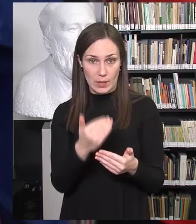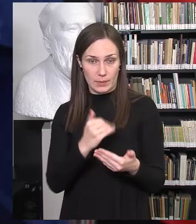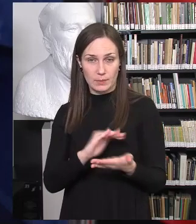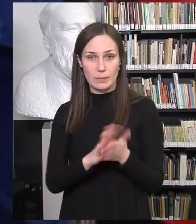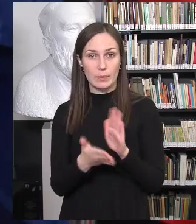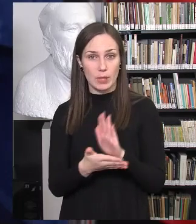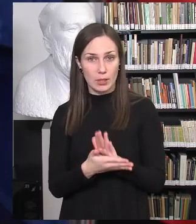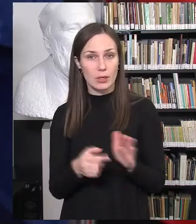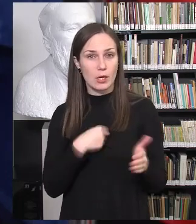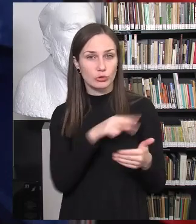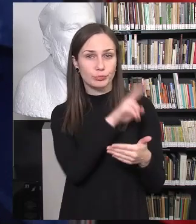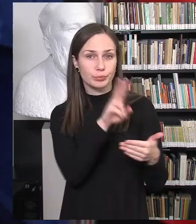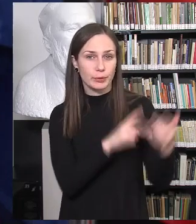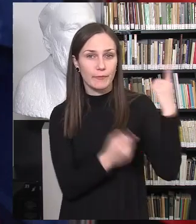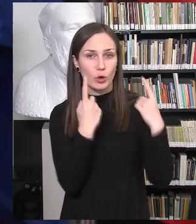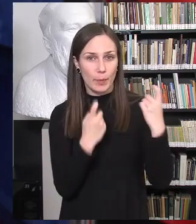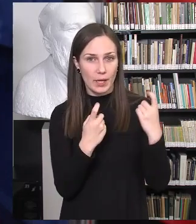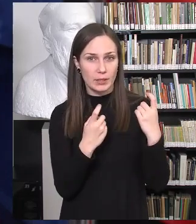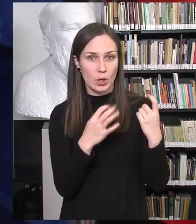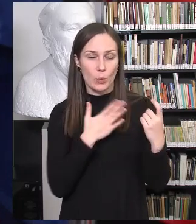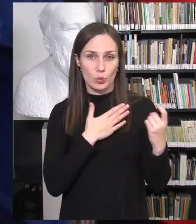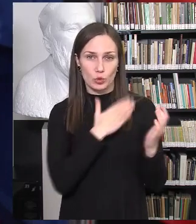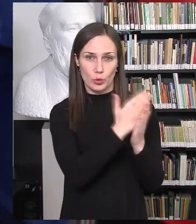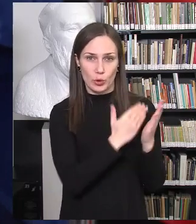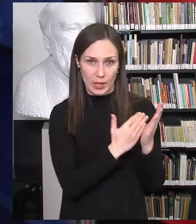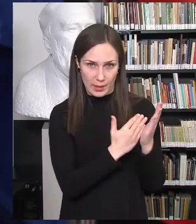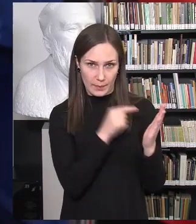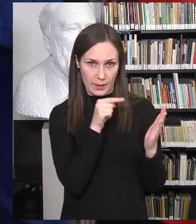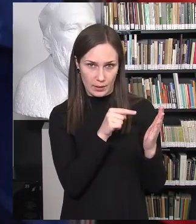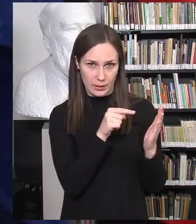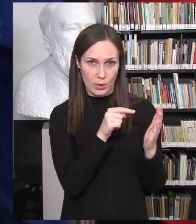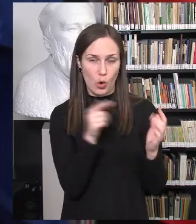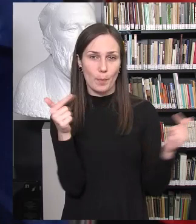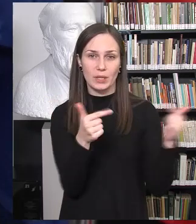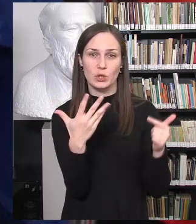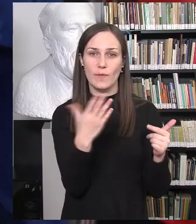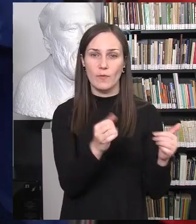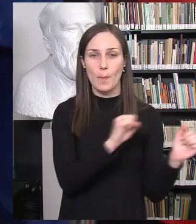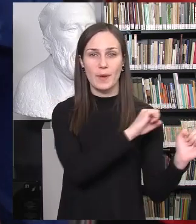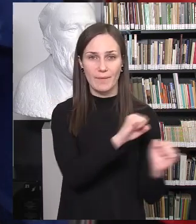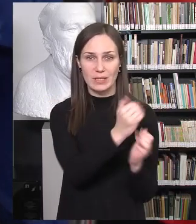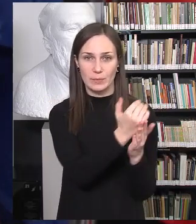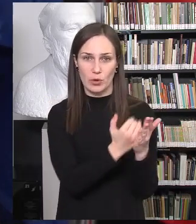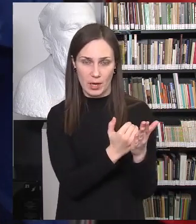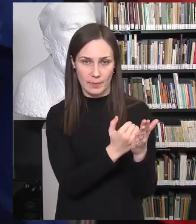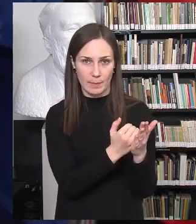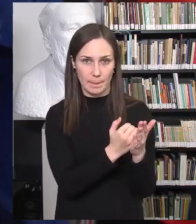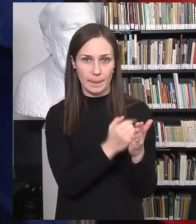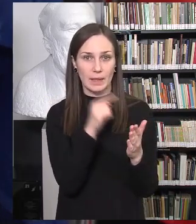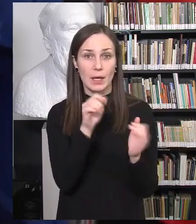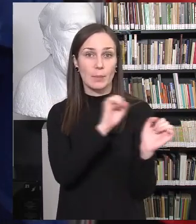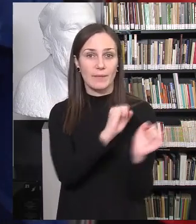peržiūrėjau duomenis iš mūsų programos, Frens programos patyčių prevencijos, mes dirbdami su šitą